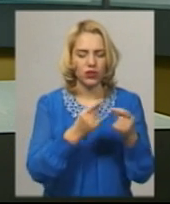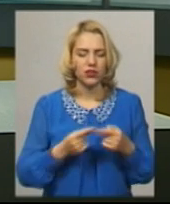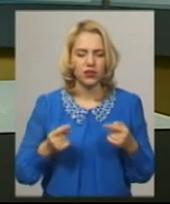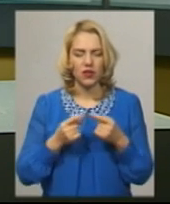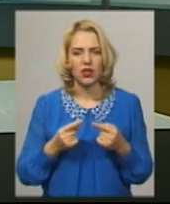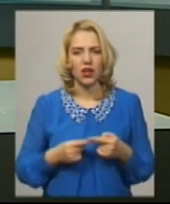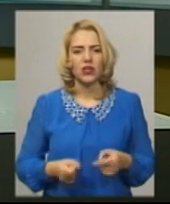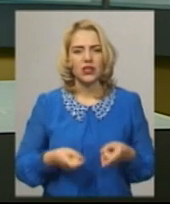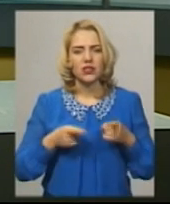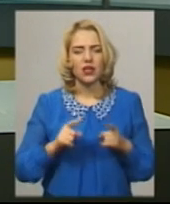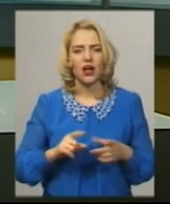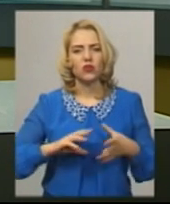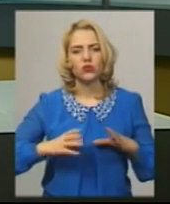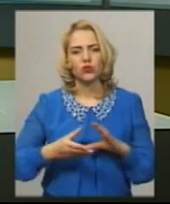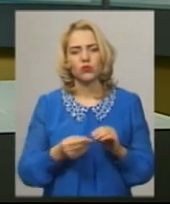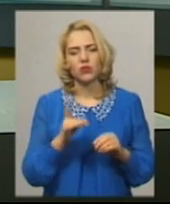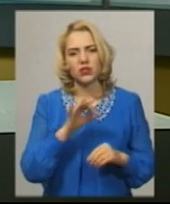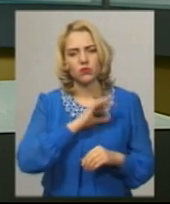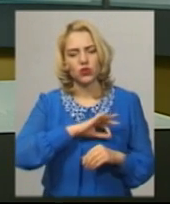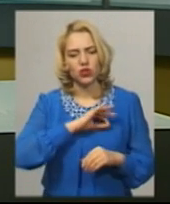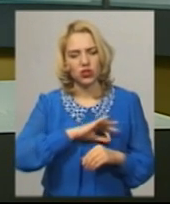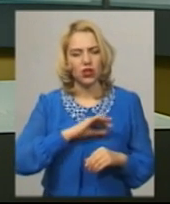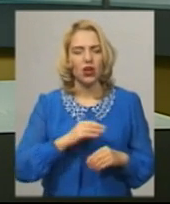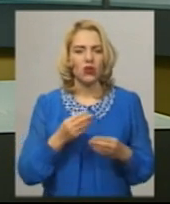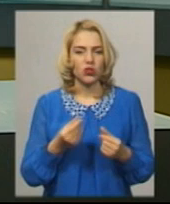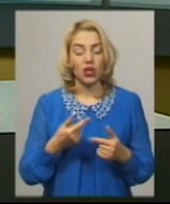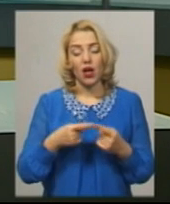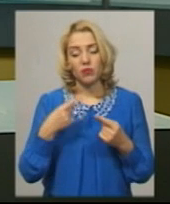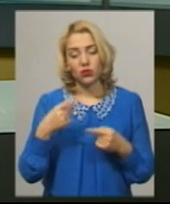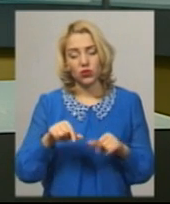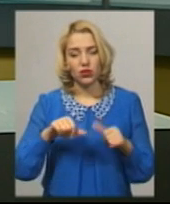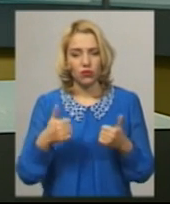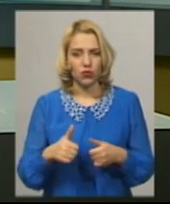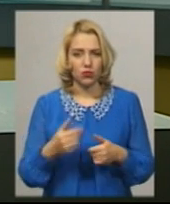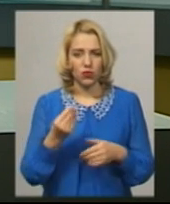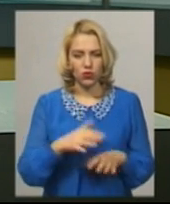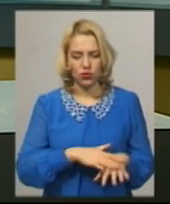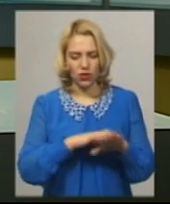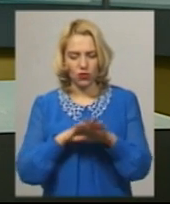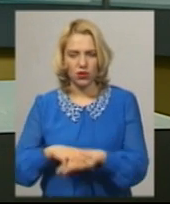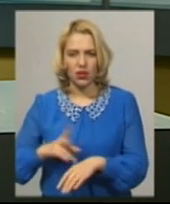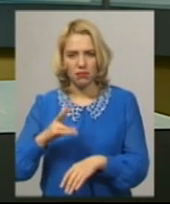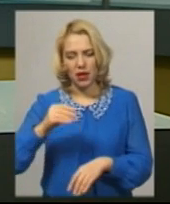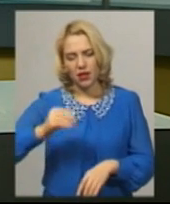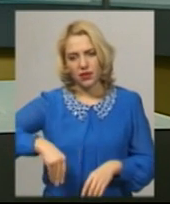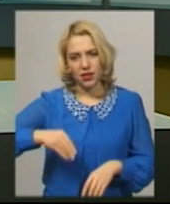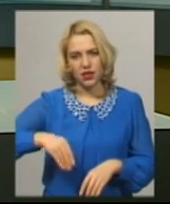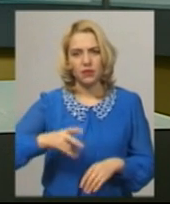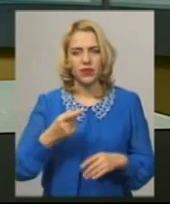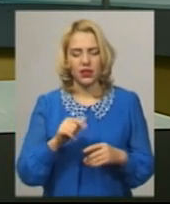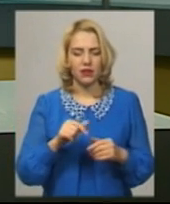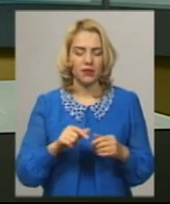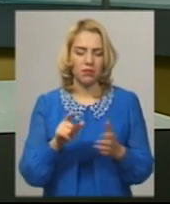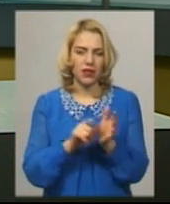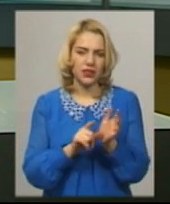звіряє з реальною сумою за спожиті послуги. При другій формі виплати субсидії усі гроші надходять субсидіанту на банківську карту,